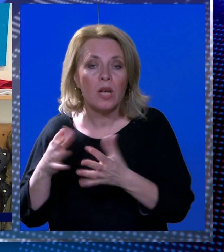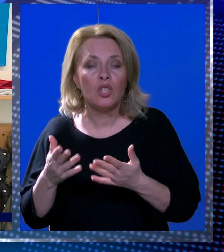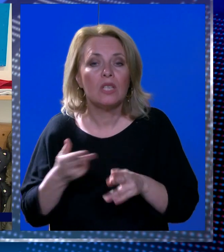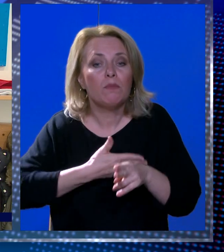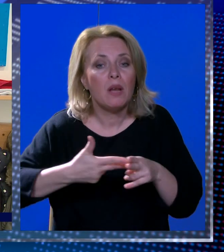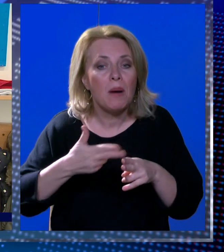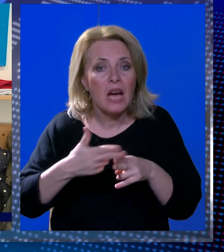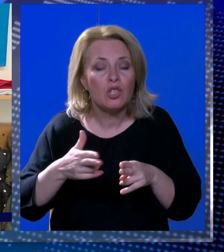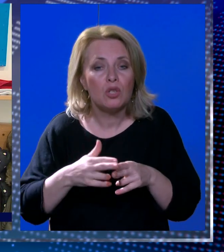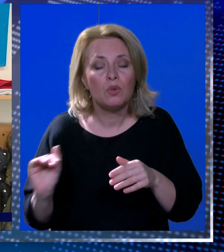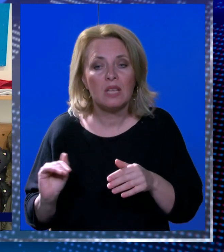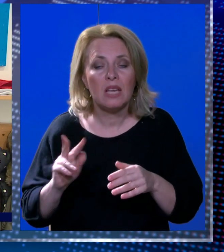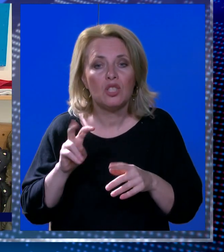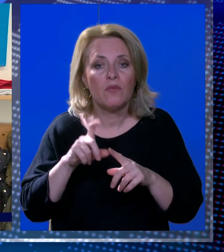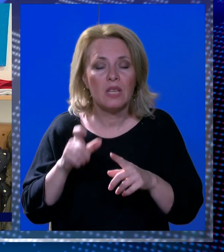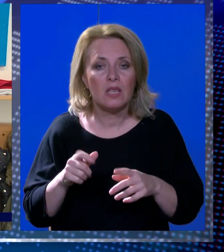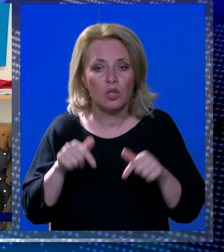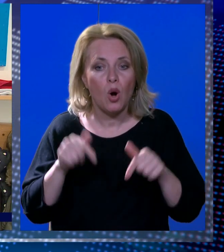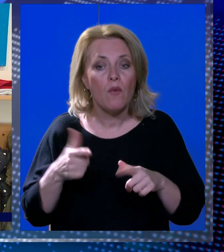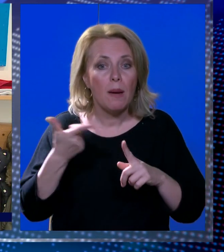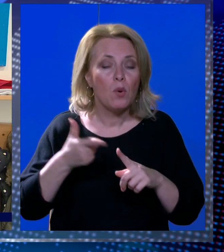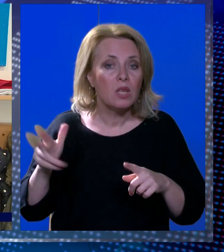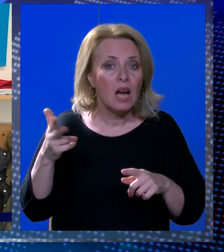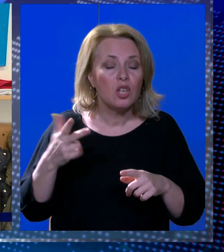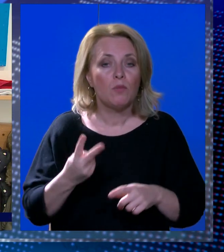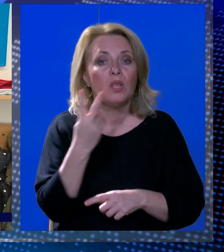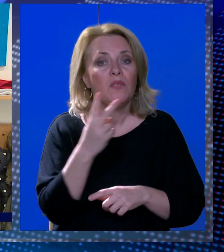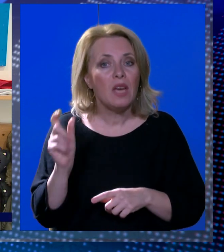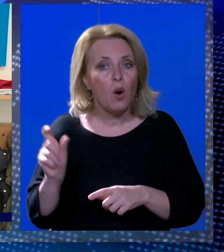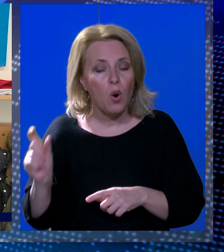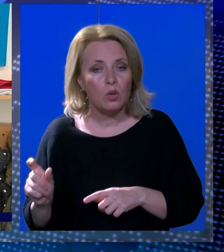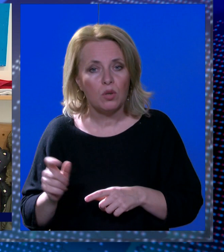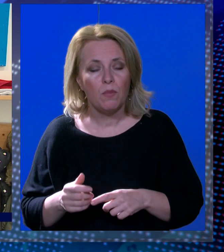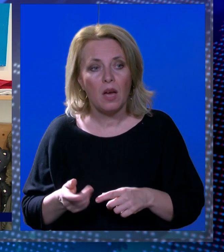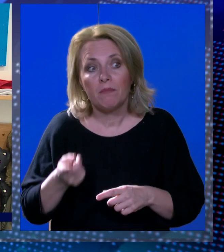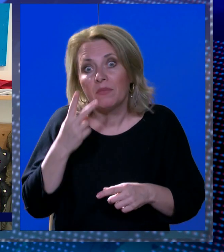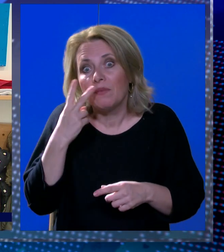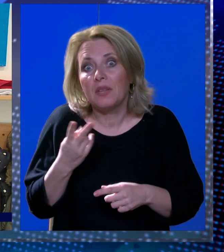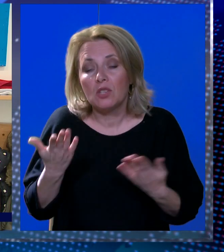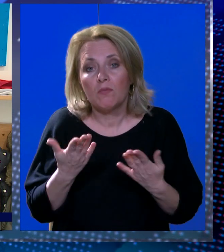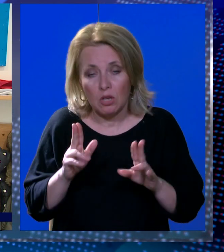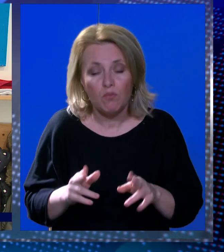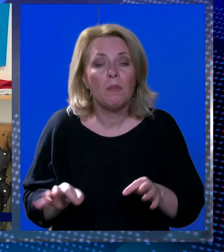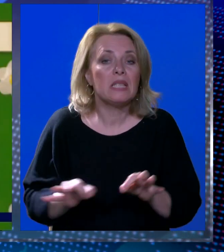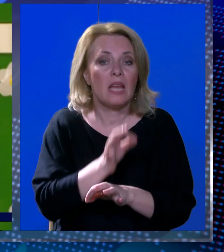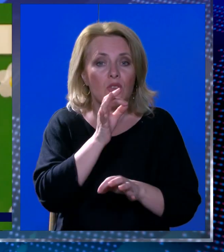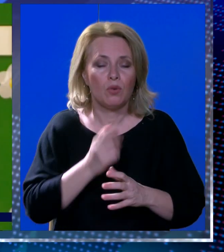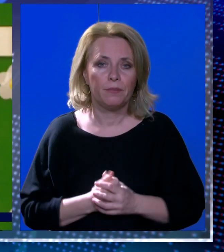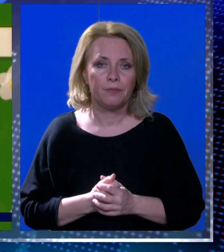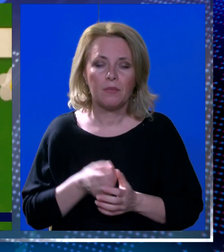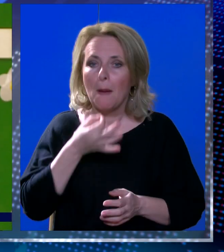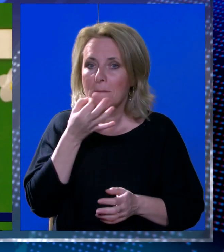spremačicu za dječji vrtić. Tražimo ovaj put dvije spremačice, ali evo, vidit ćemo kako ćemo biti srećni.